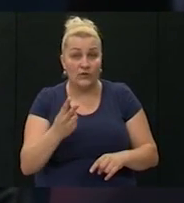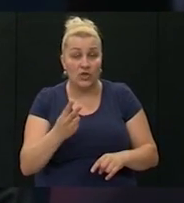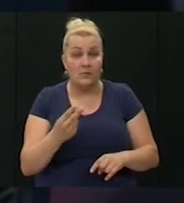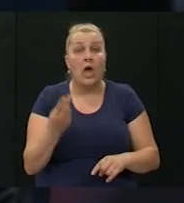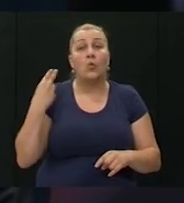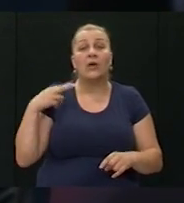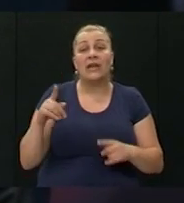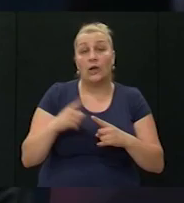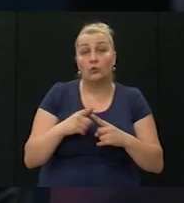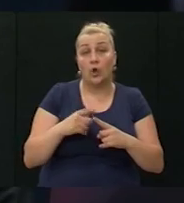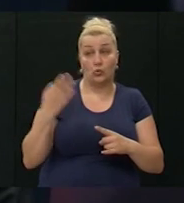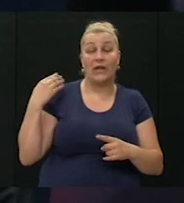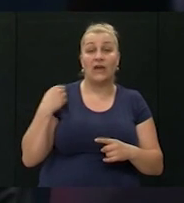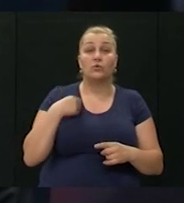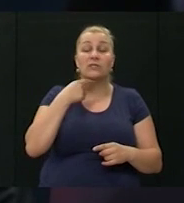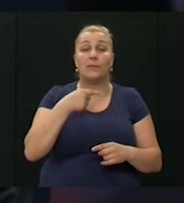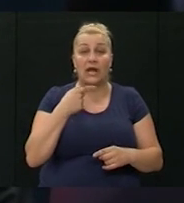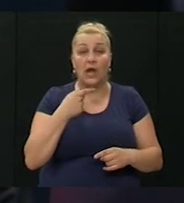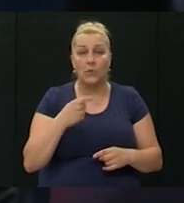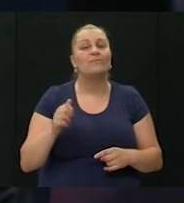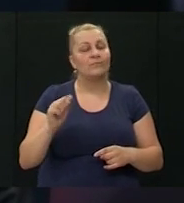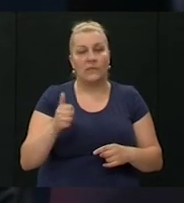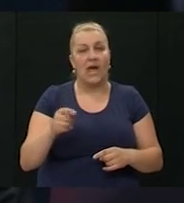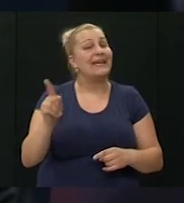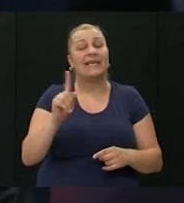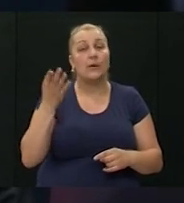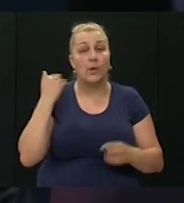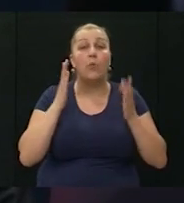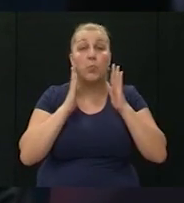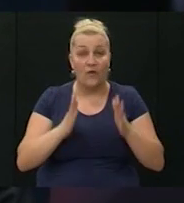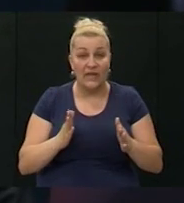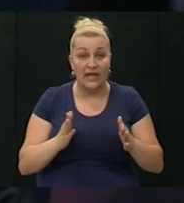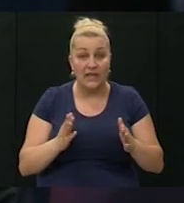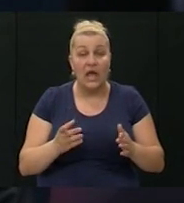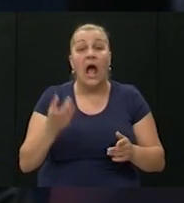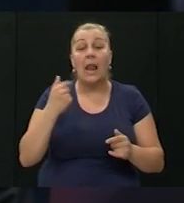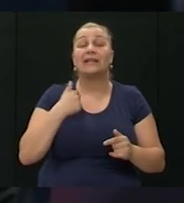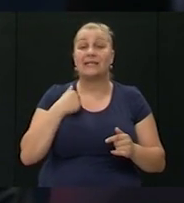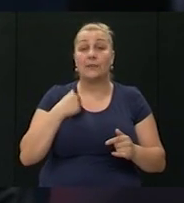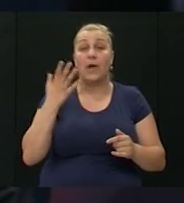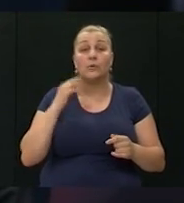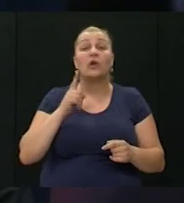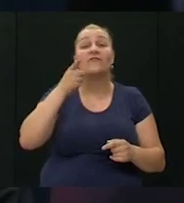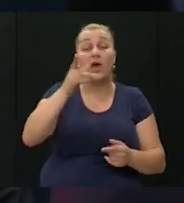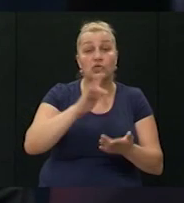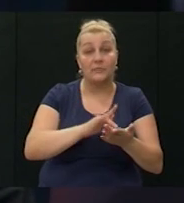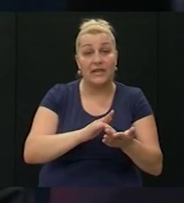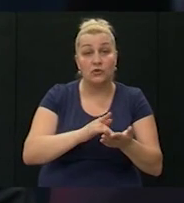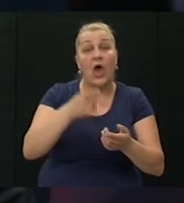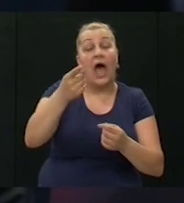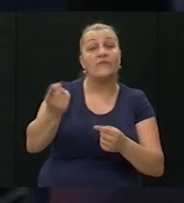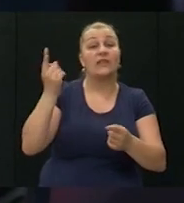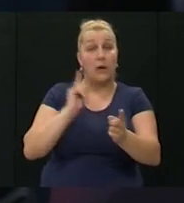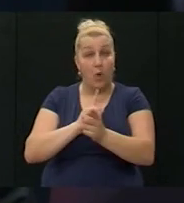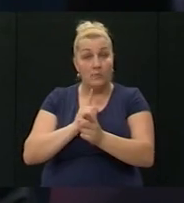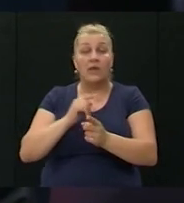I generalu Tolju sam nedavno na promociji te knjige rekao da nije bilo povjerenja, ali da sam ja bio na vašem mjestu, a vi na mome, vjerojatno bih i ja